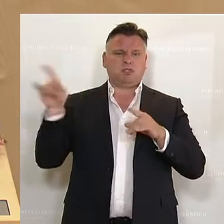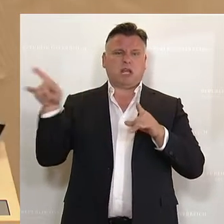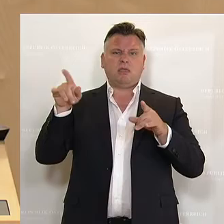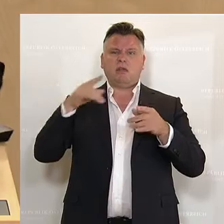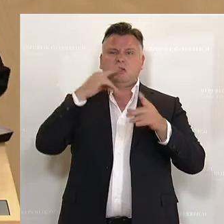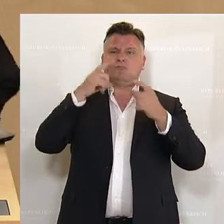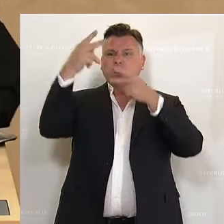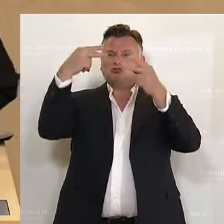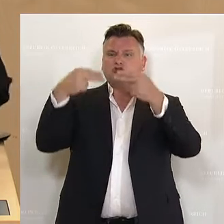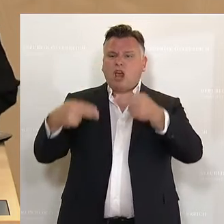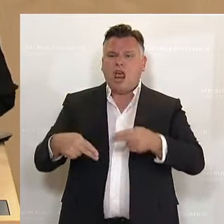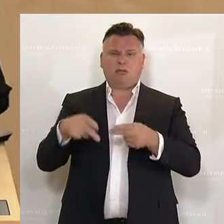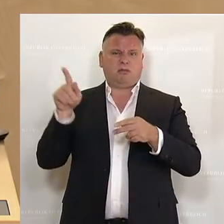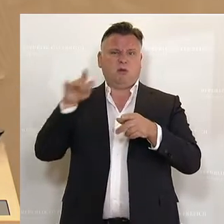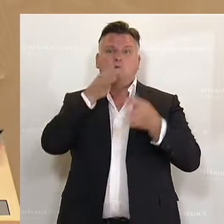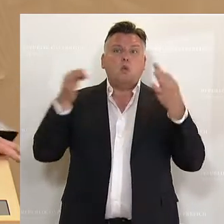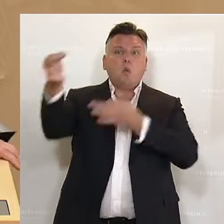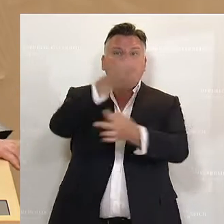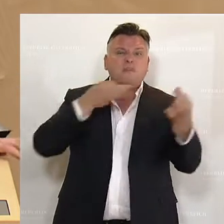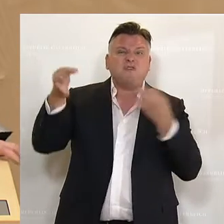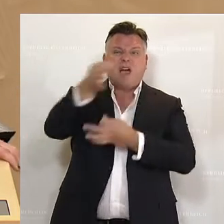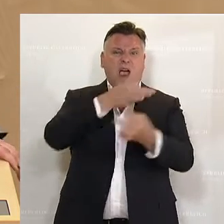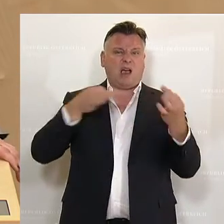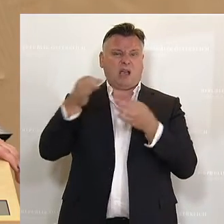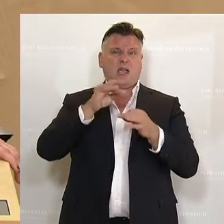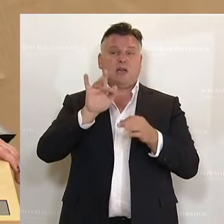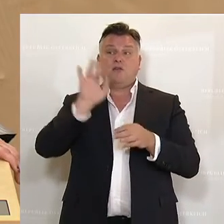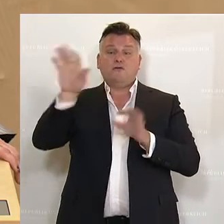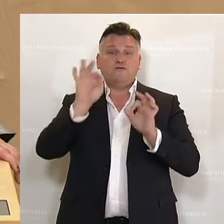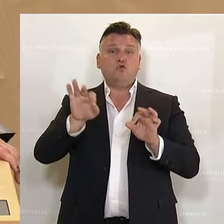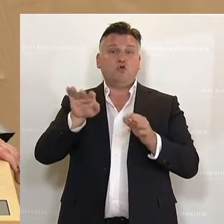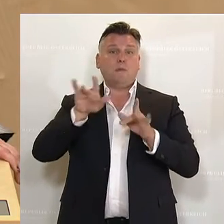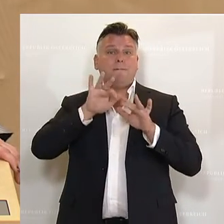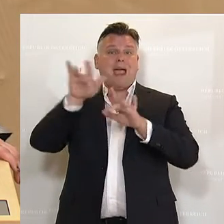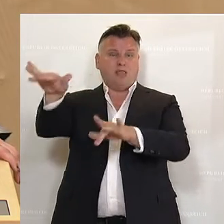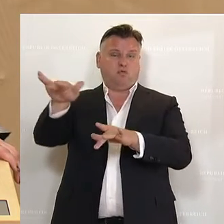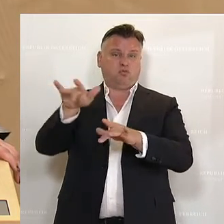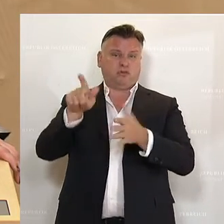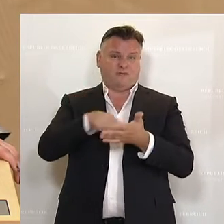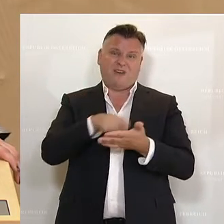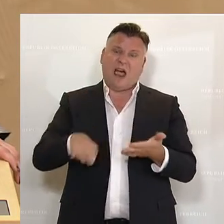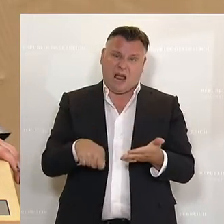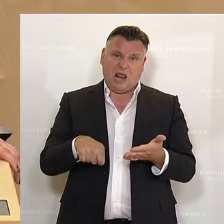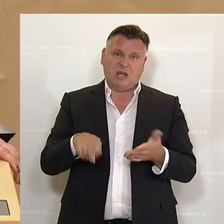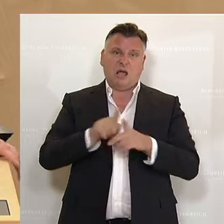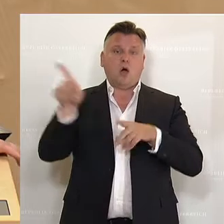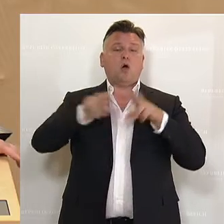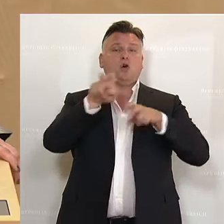Chats, Umfragetools, die womöglich Wahlen beeinflusst haben, etwaige Einflussnahme bei